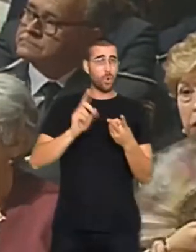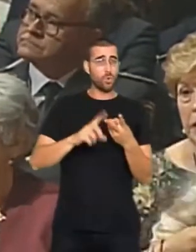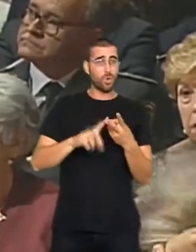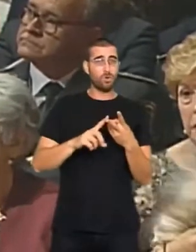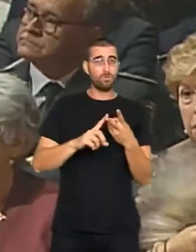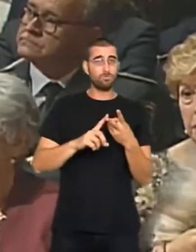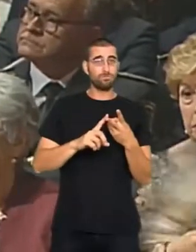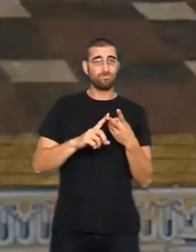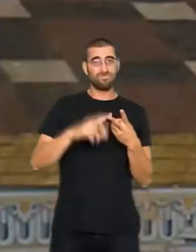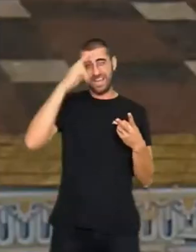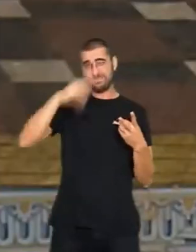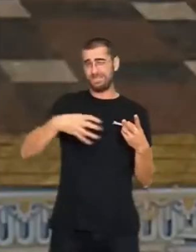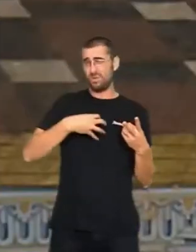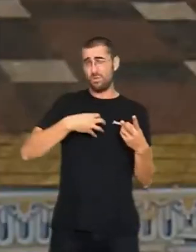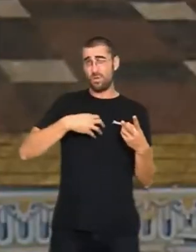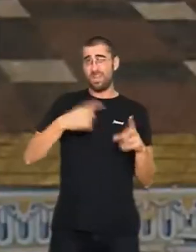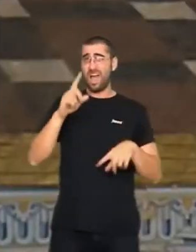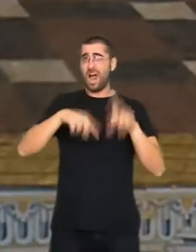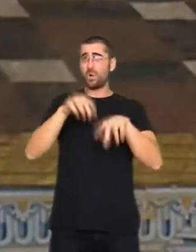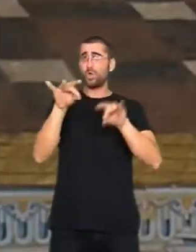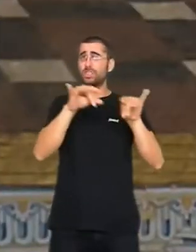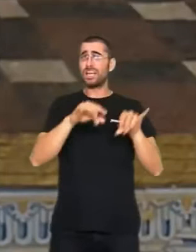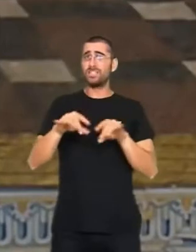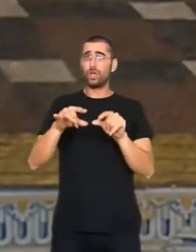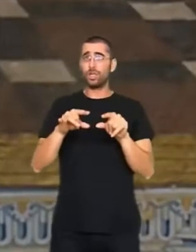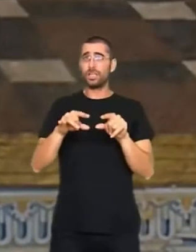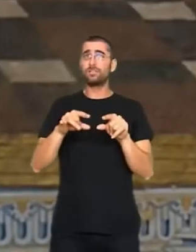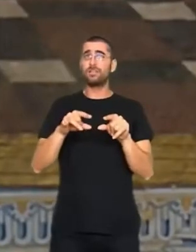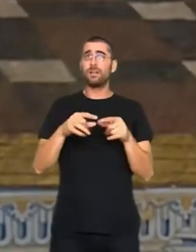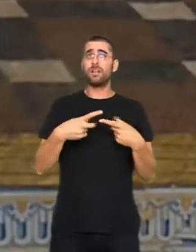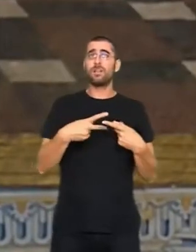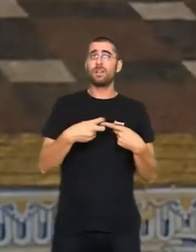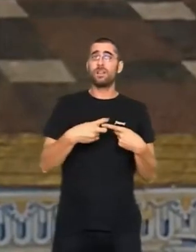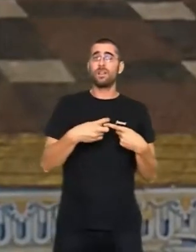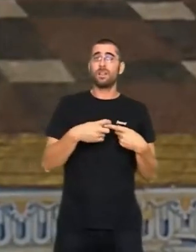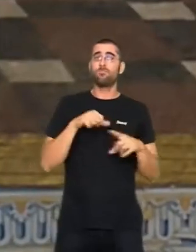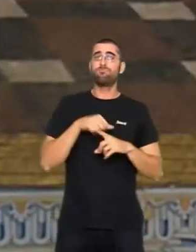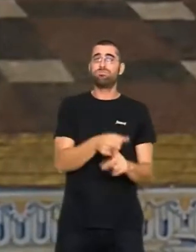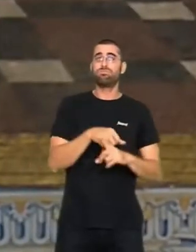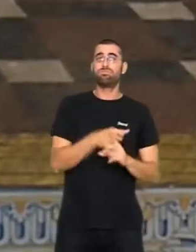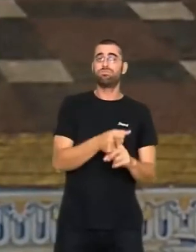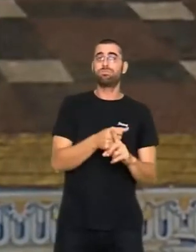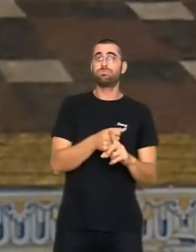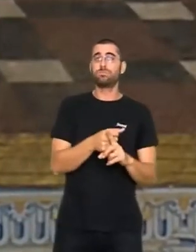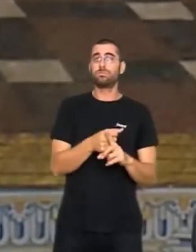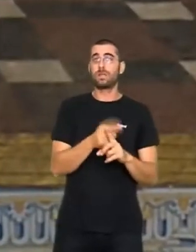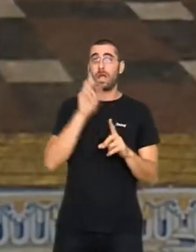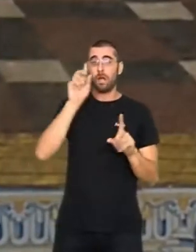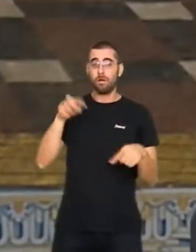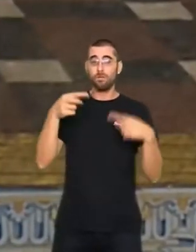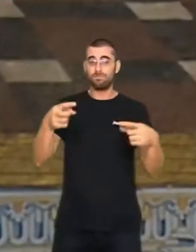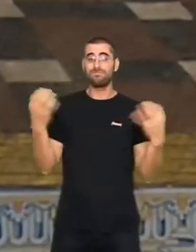intolerable que alguns territoris d'Espanya apliquen un dumping fiscal que en la pràctica permet l'aparició de